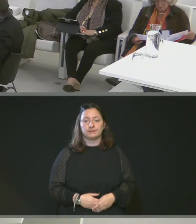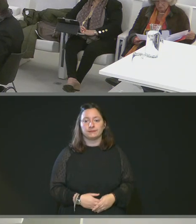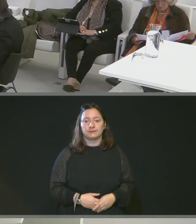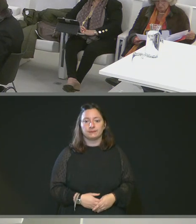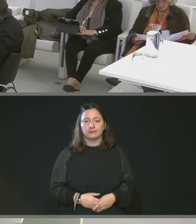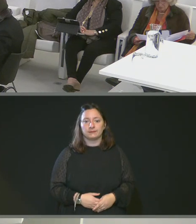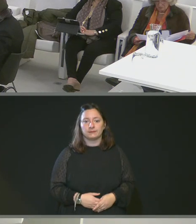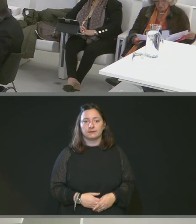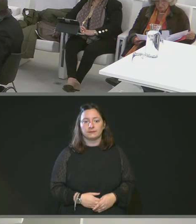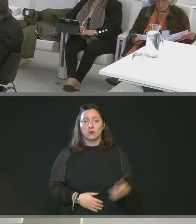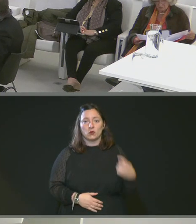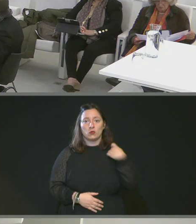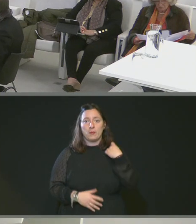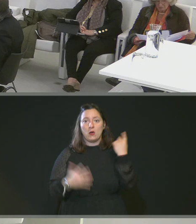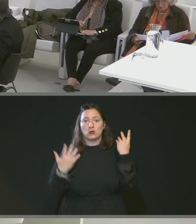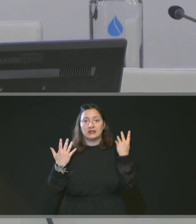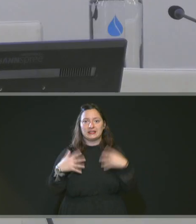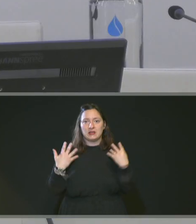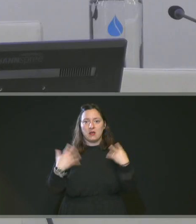On est sur la numéro 19.